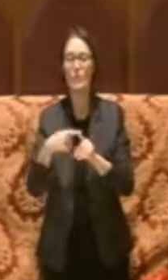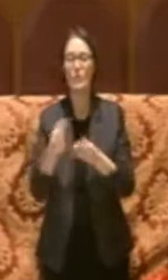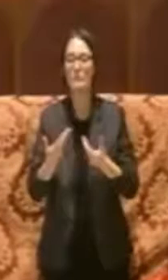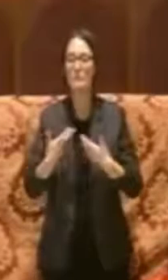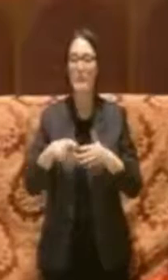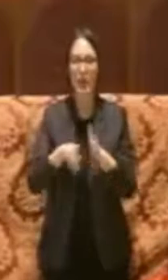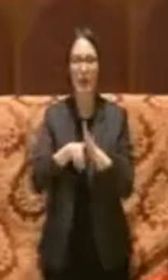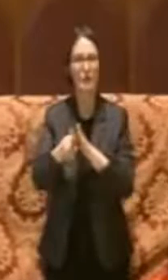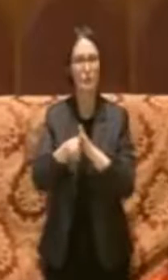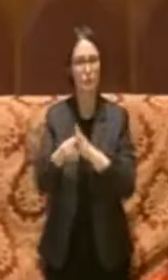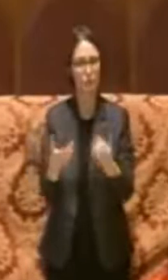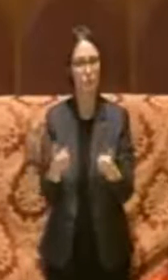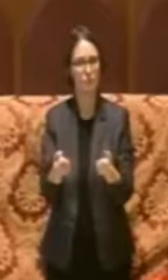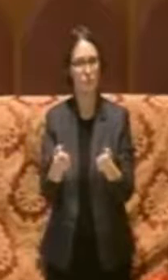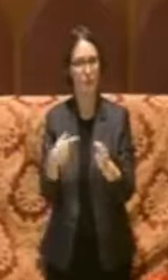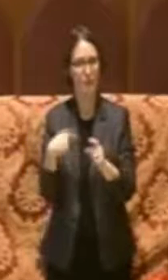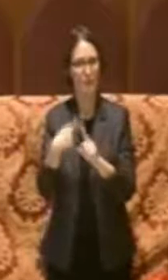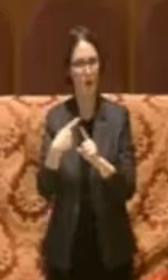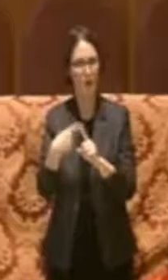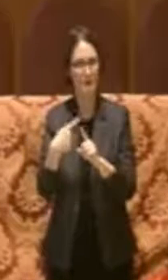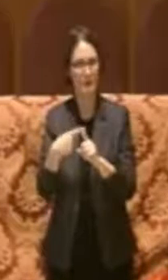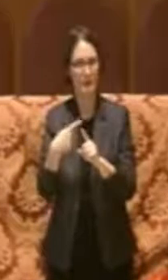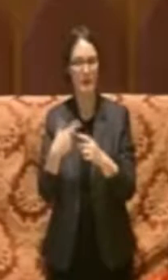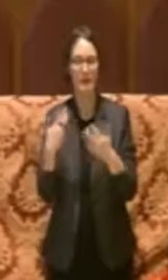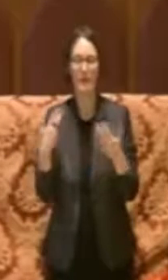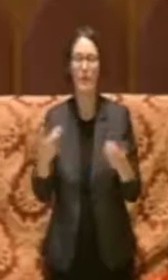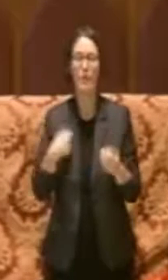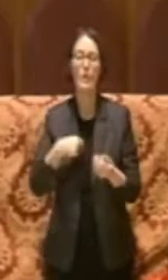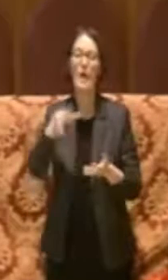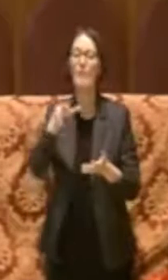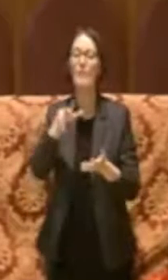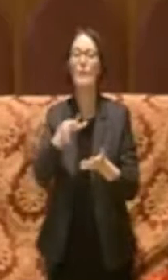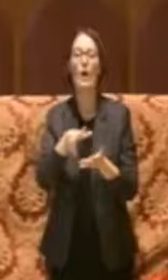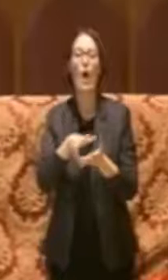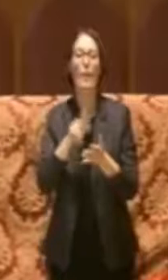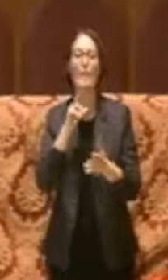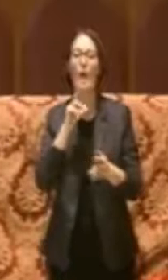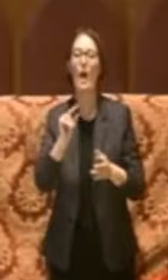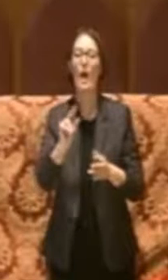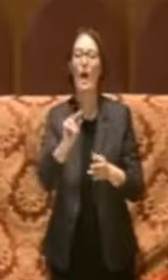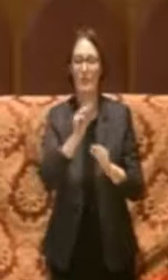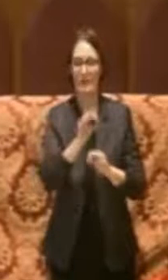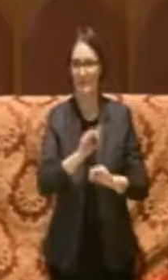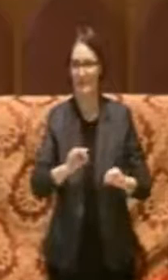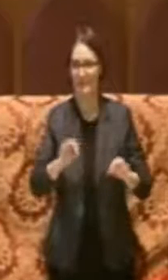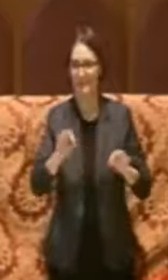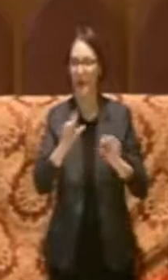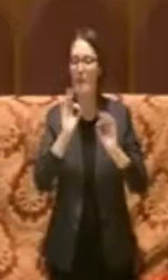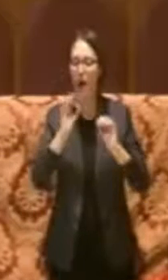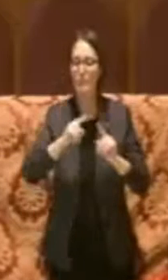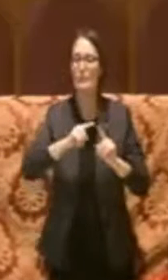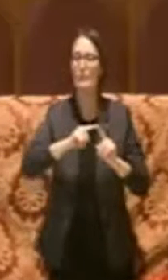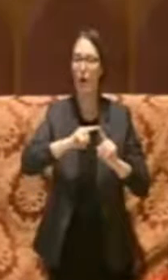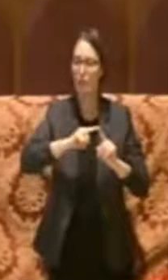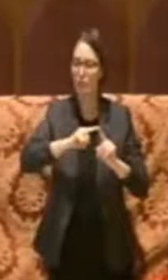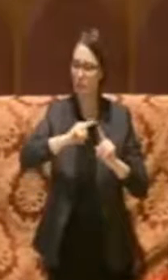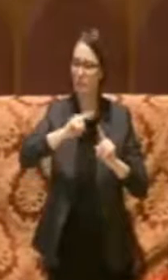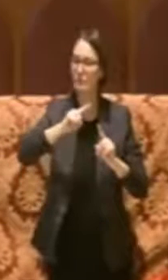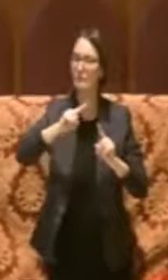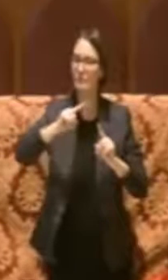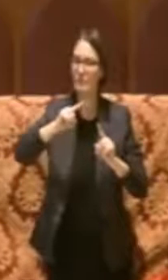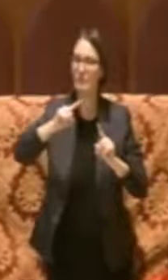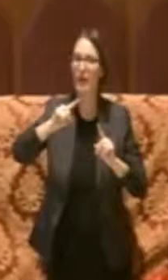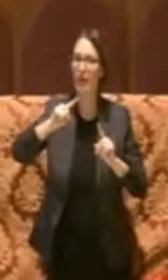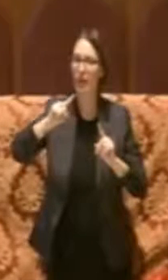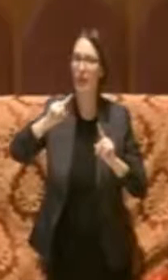risultati concreti. Quindi non promesse, ma un trend regolare che